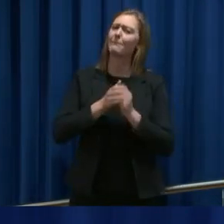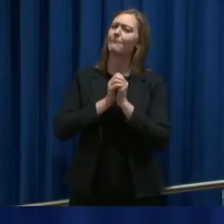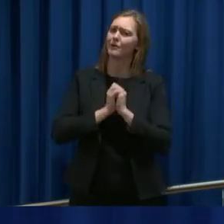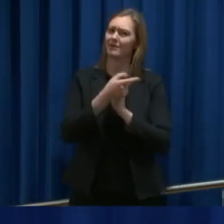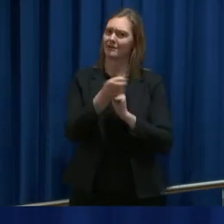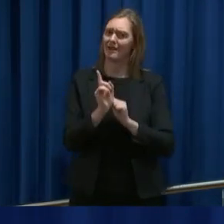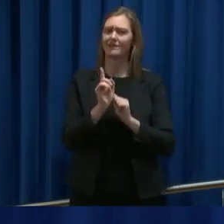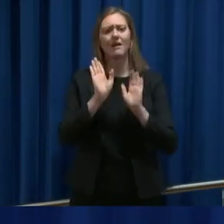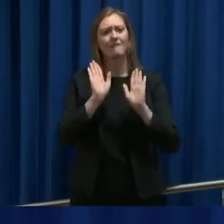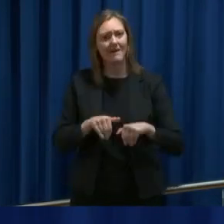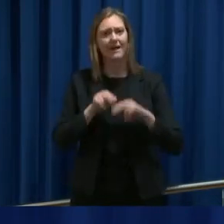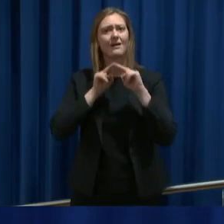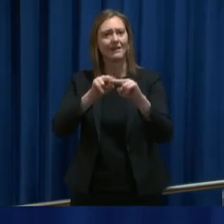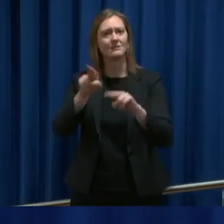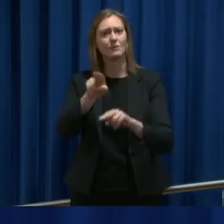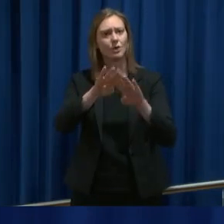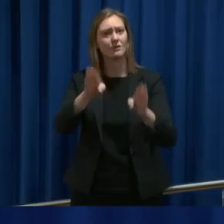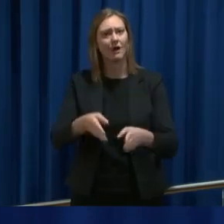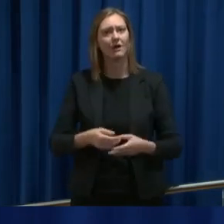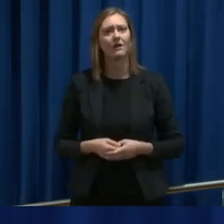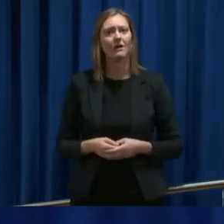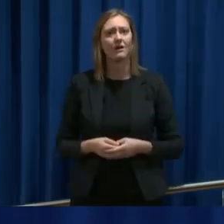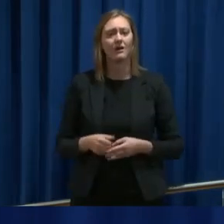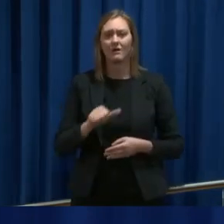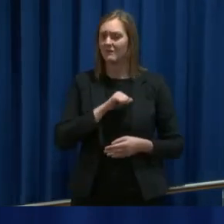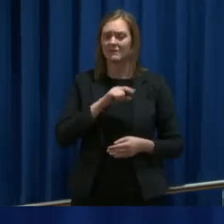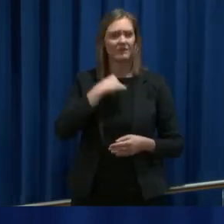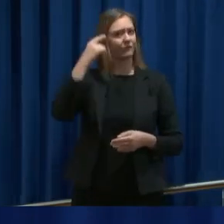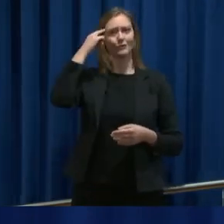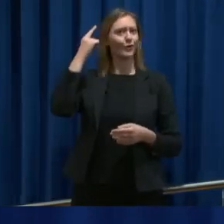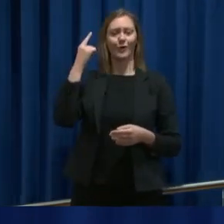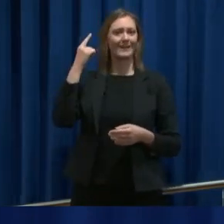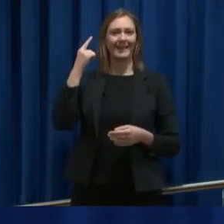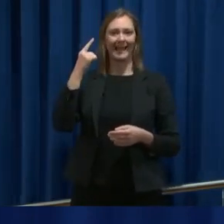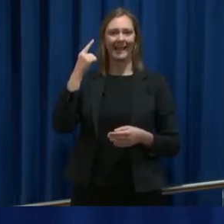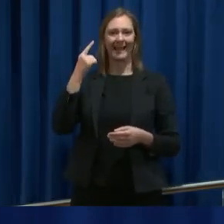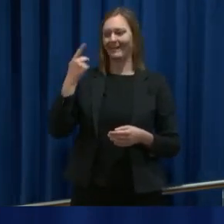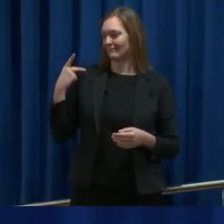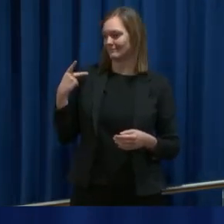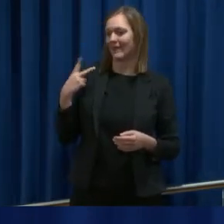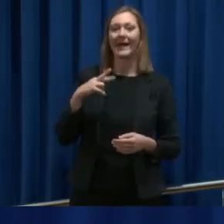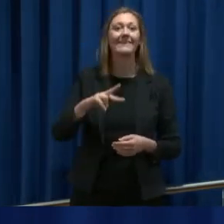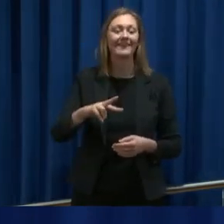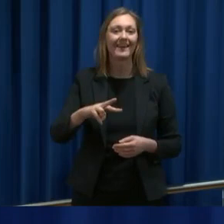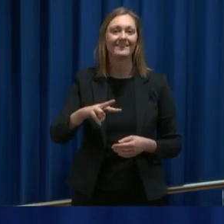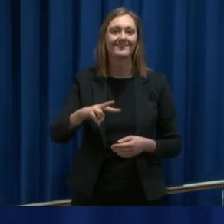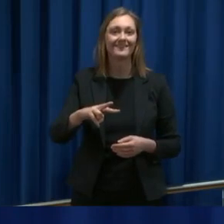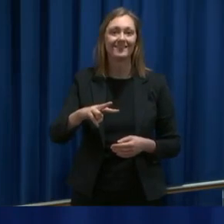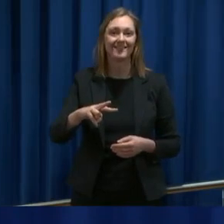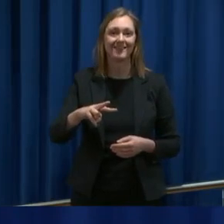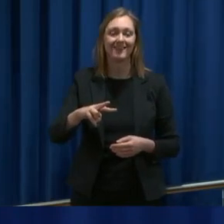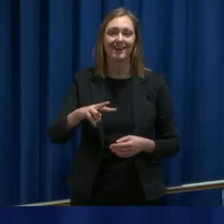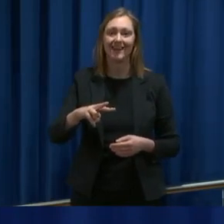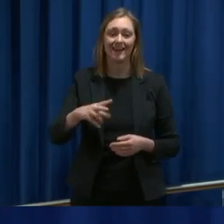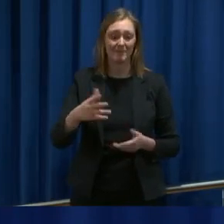at du lar være å reise på hytten. Hvis vi ikke nå ser at dette har endret seg i løpet av de dagene vi har sagt